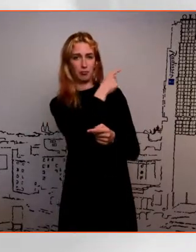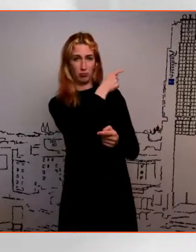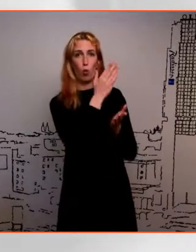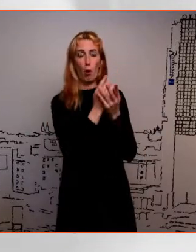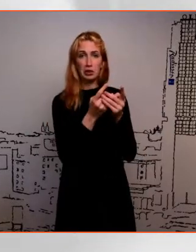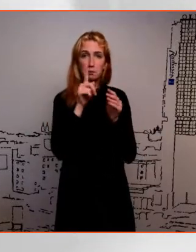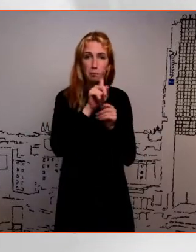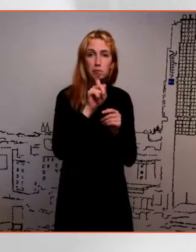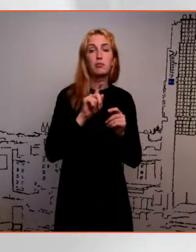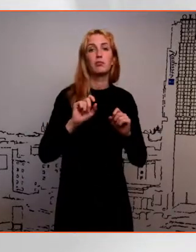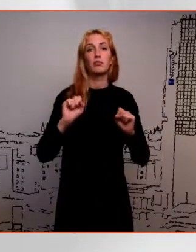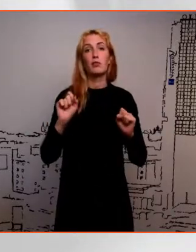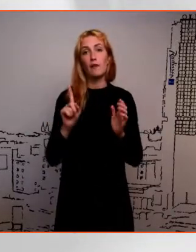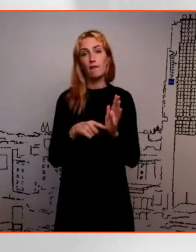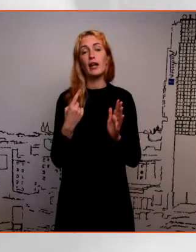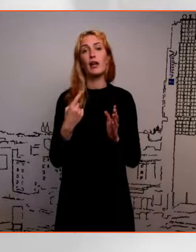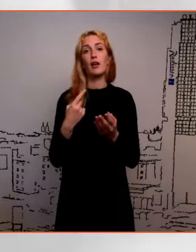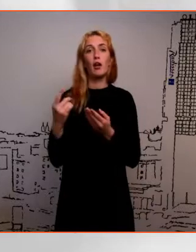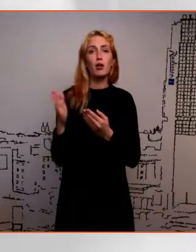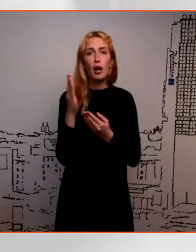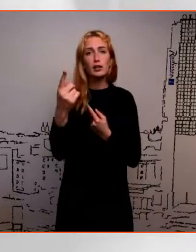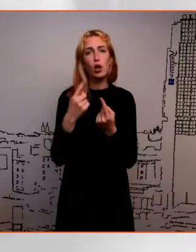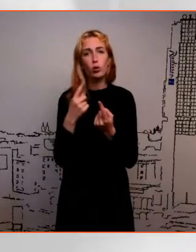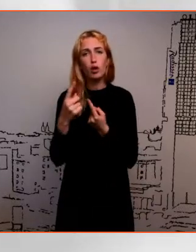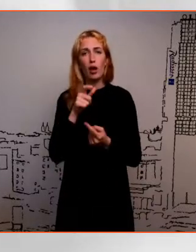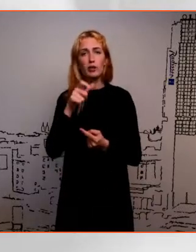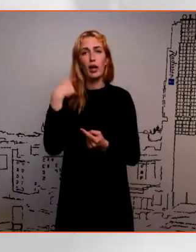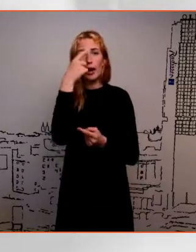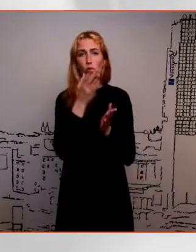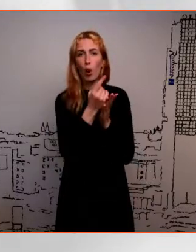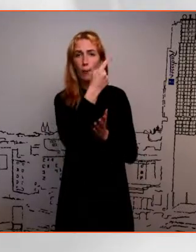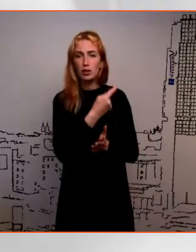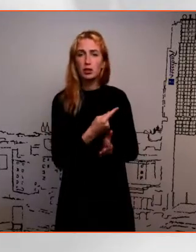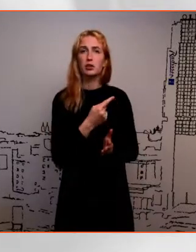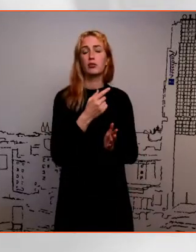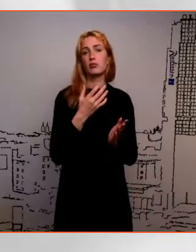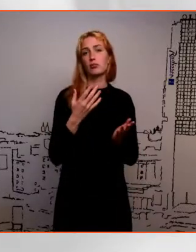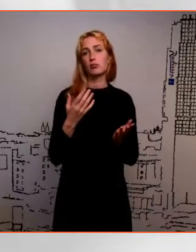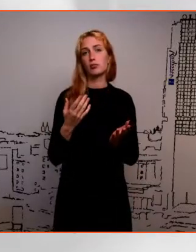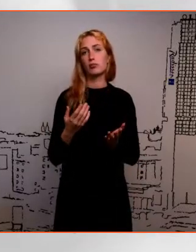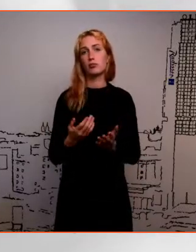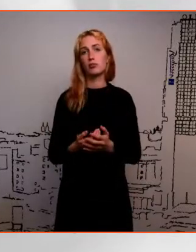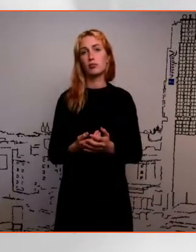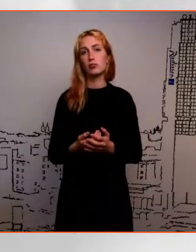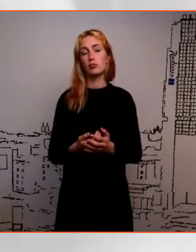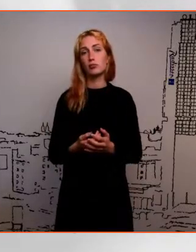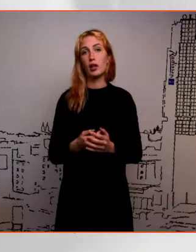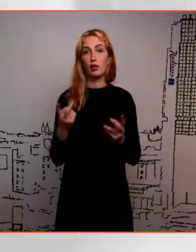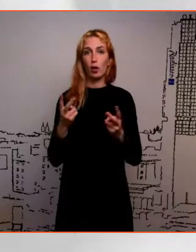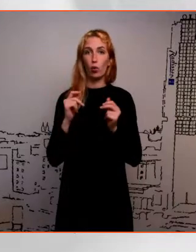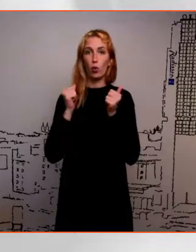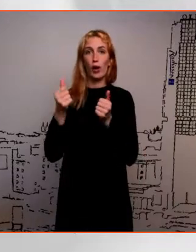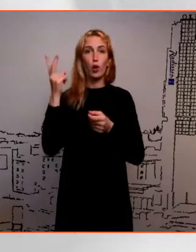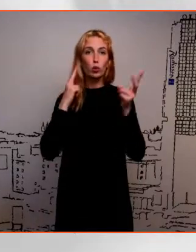üleval ilusti ka karjäärine õustata näod, nimed, natukene õppide eest, sest nagu hea juuksuri